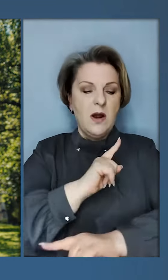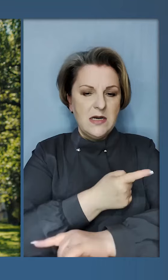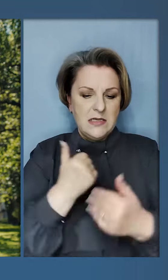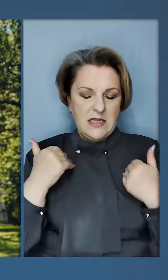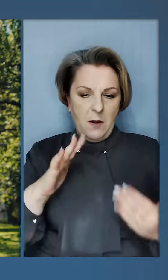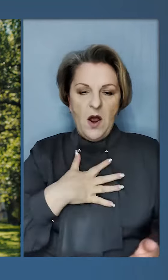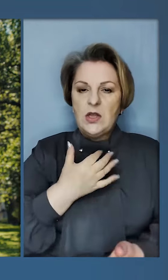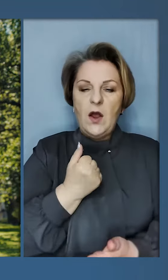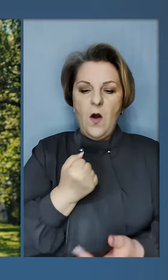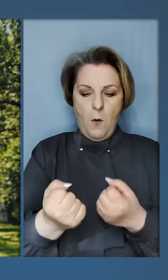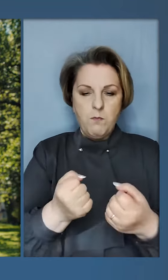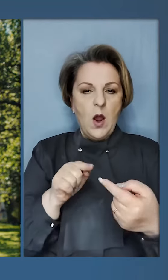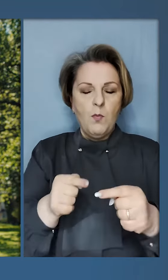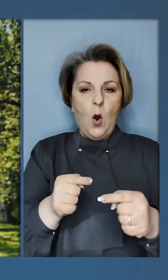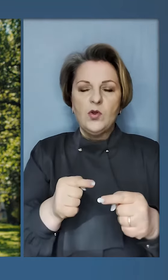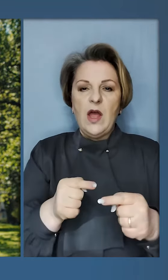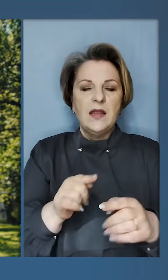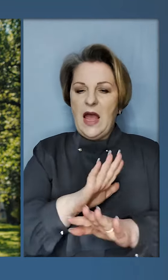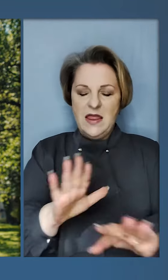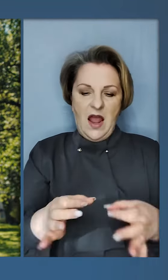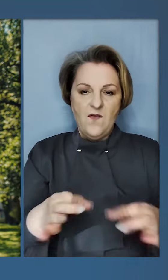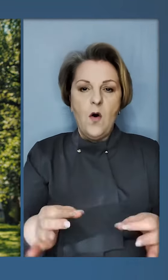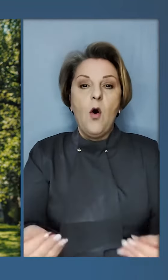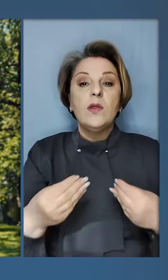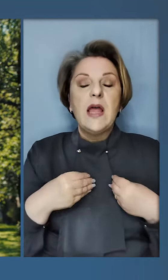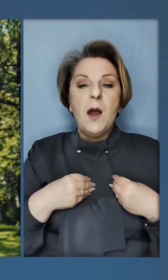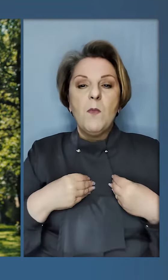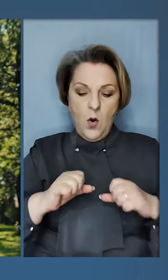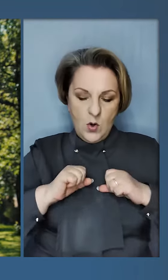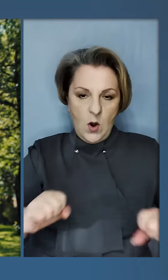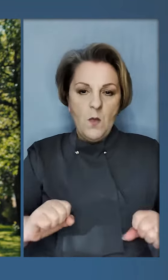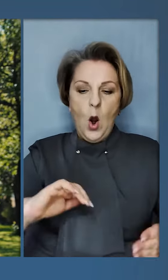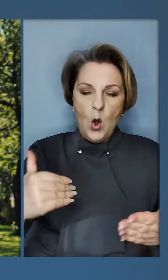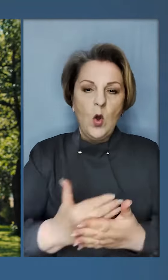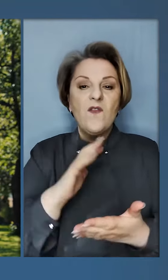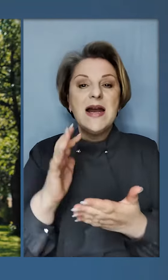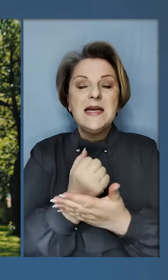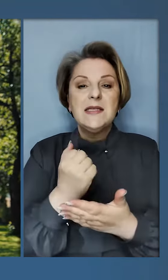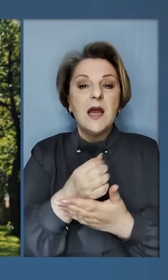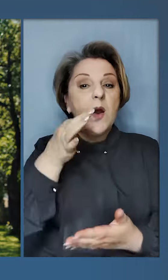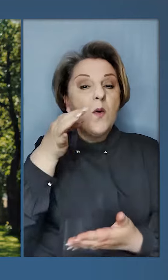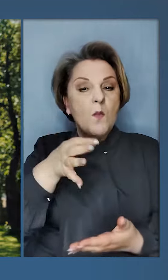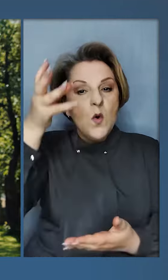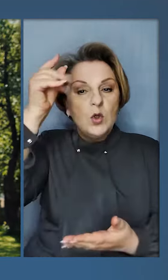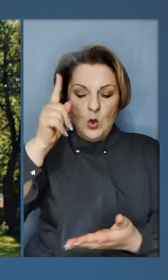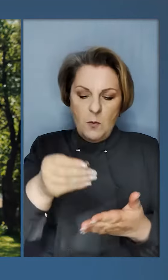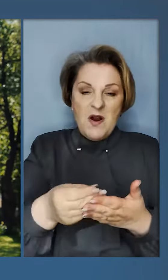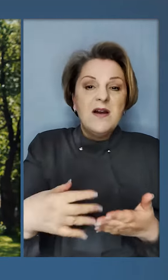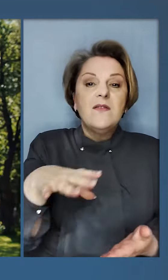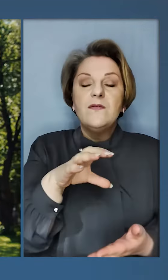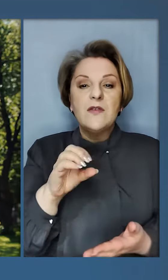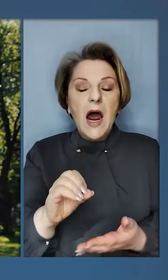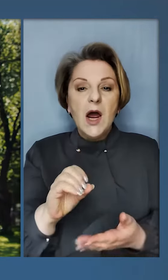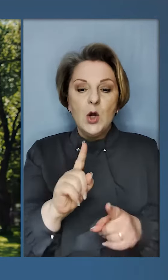Нехай небеса зміцнюють нашу волю у битві проти неволі. Дадуть мужність для нових здобутків і